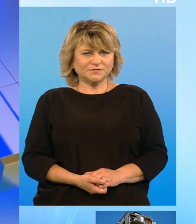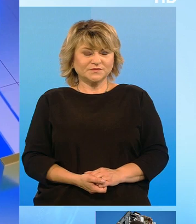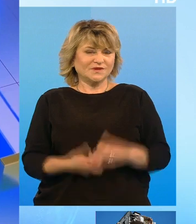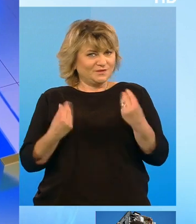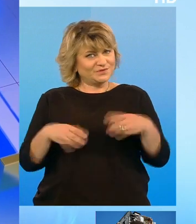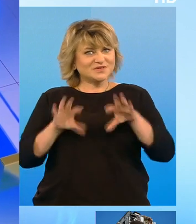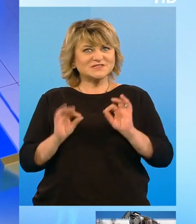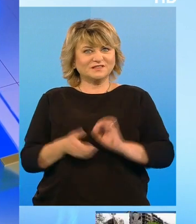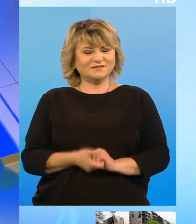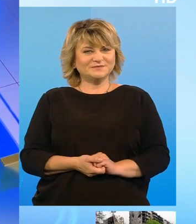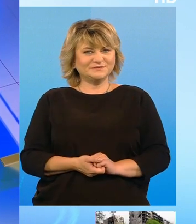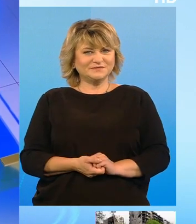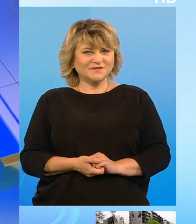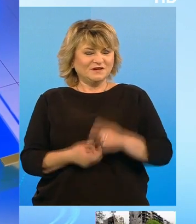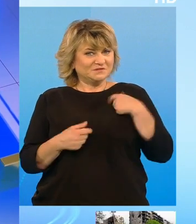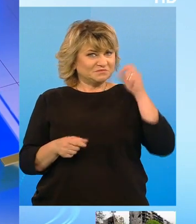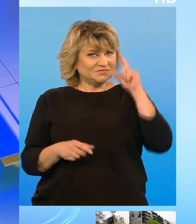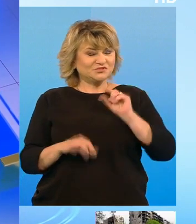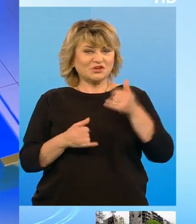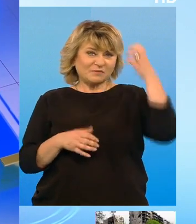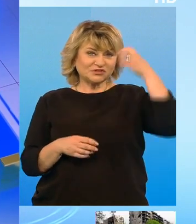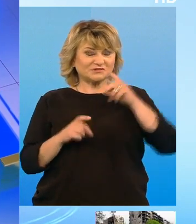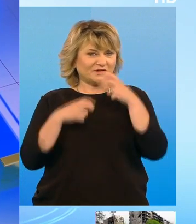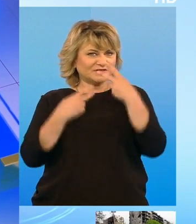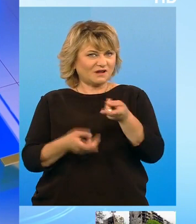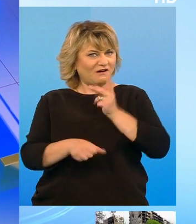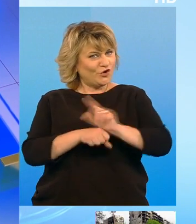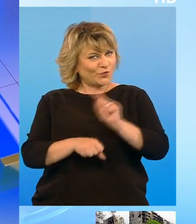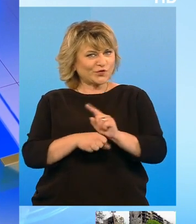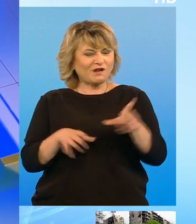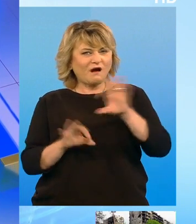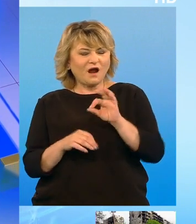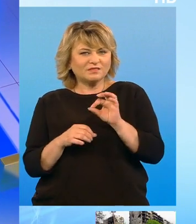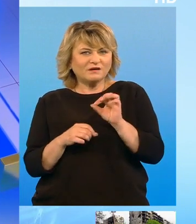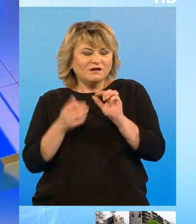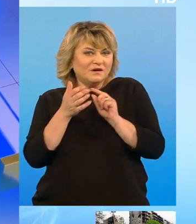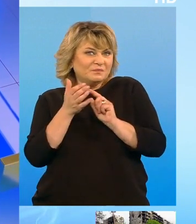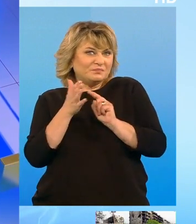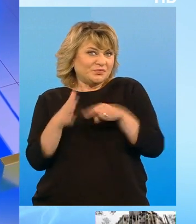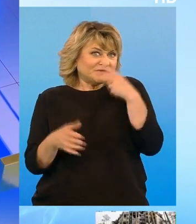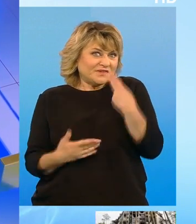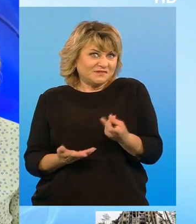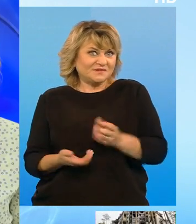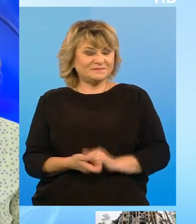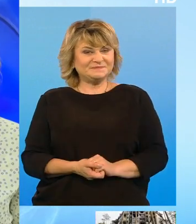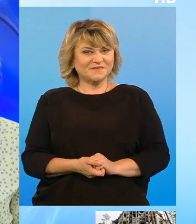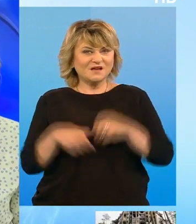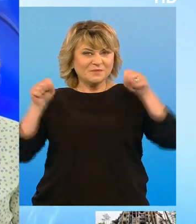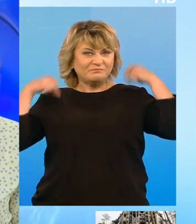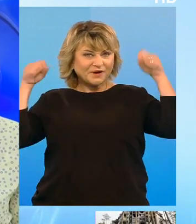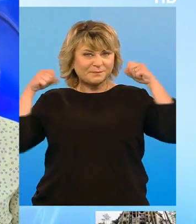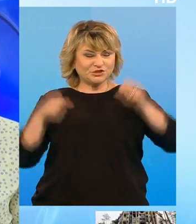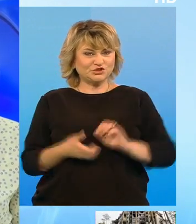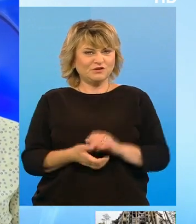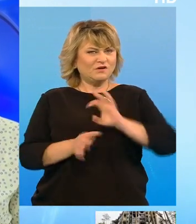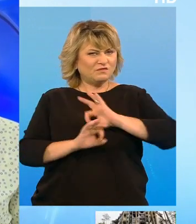Bun găsit! Istețime și capacitatea de a vedea lucrurile din alt unghi, din altă perspectivă. Berbecii,